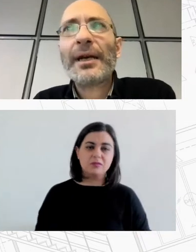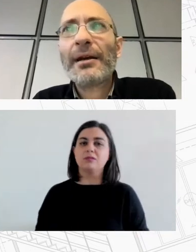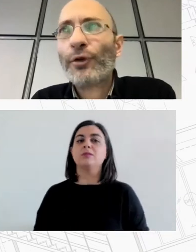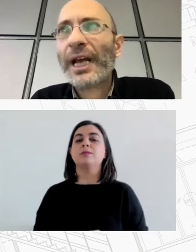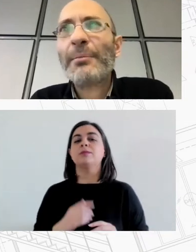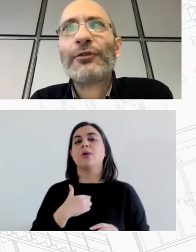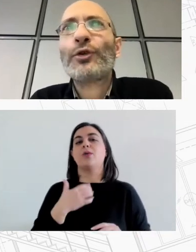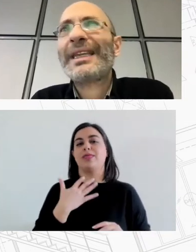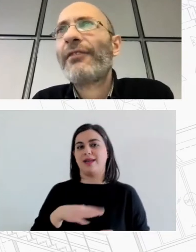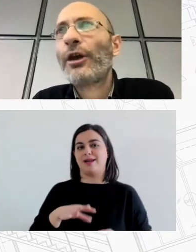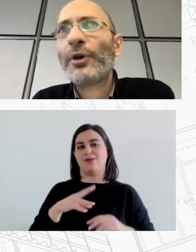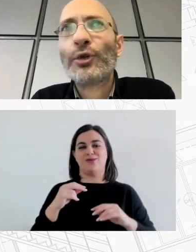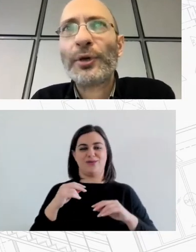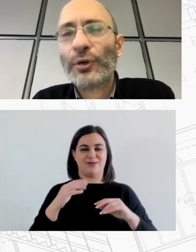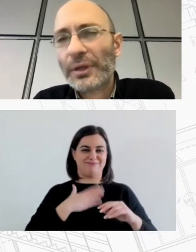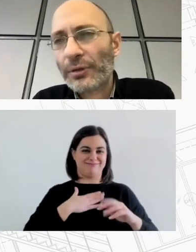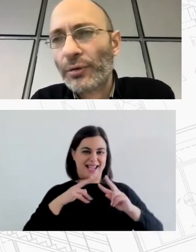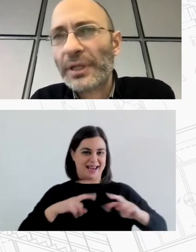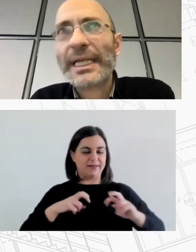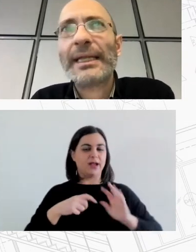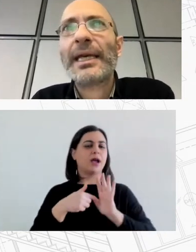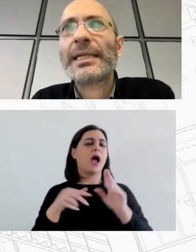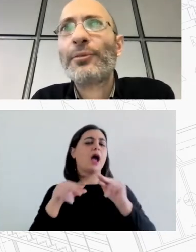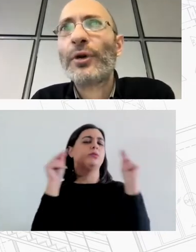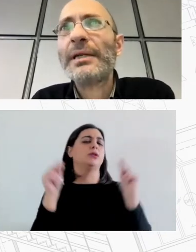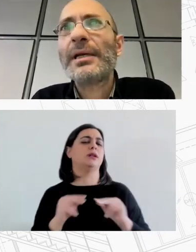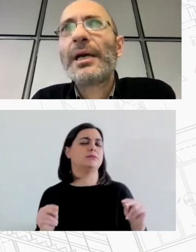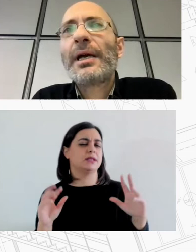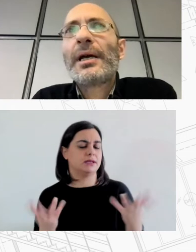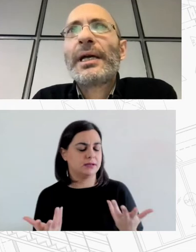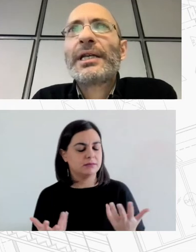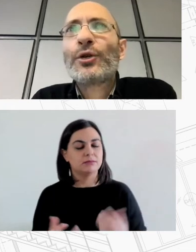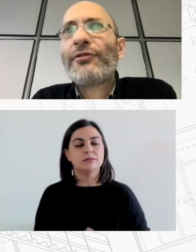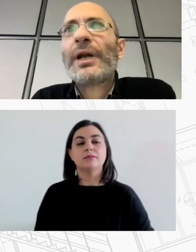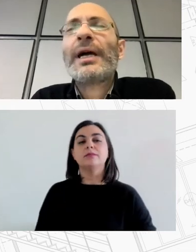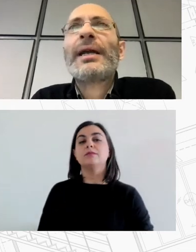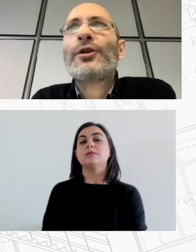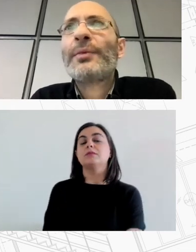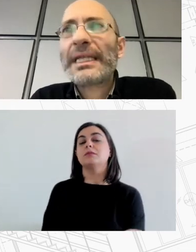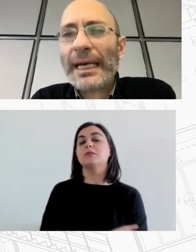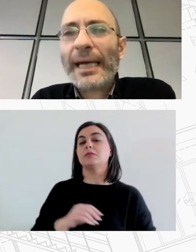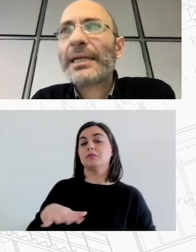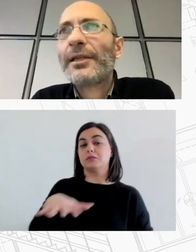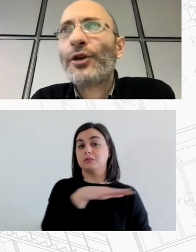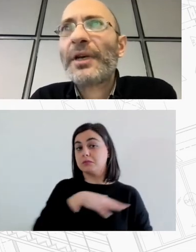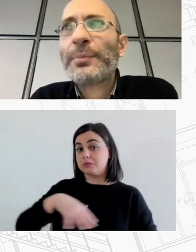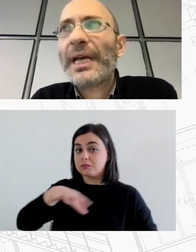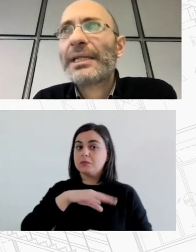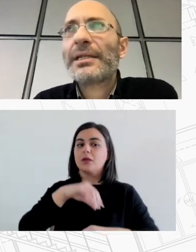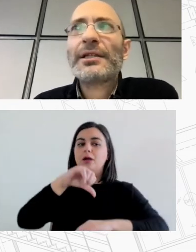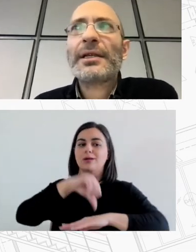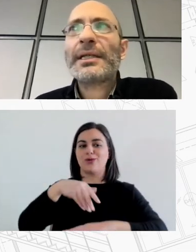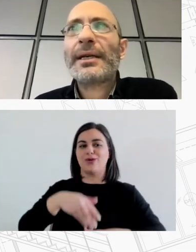καταρχήν αναφορικά με αυτό το μεταβαλόμενο τοπίο της κατοικίας στην πόλη σε ό,τι αφορά αναδυόμενες ανάγκες εντυνόμενες